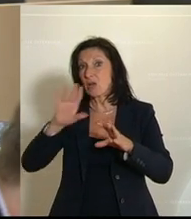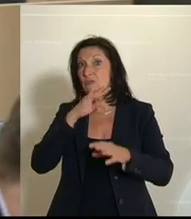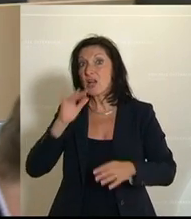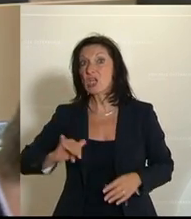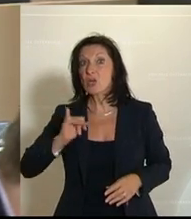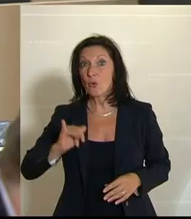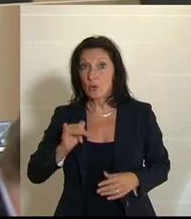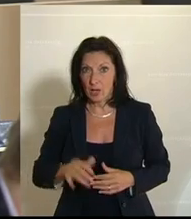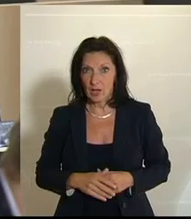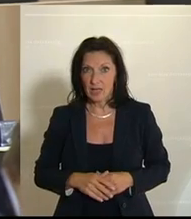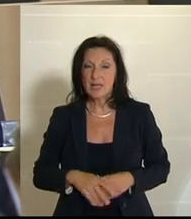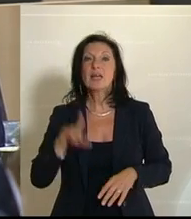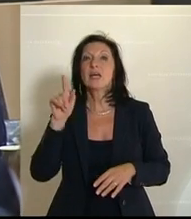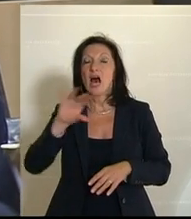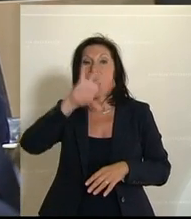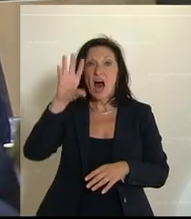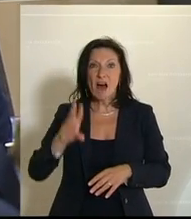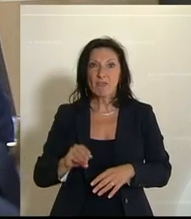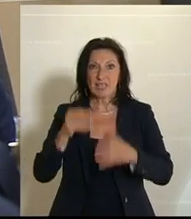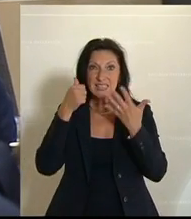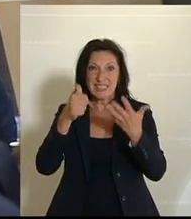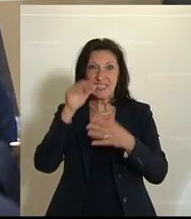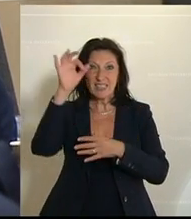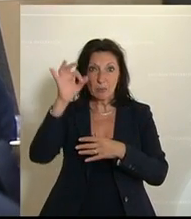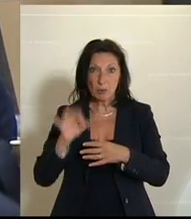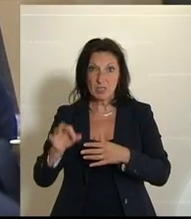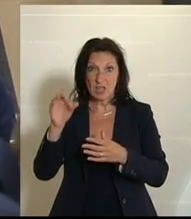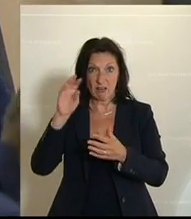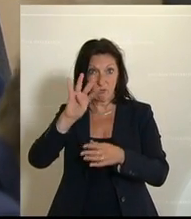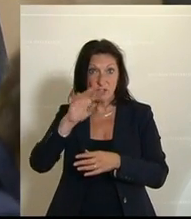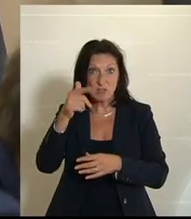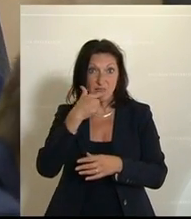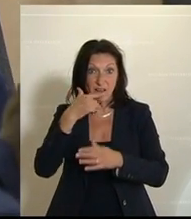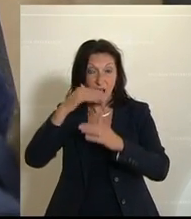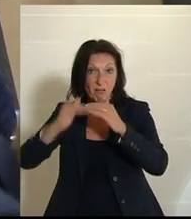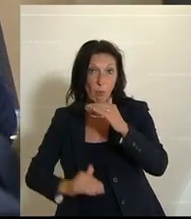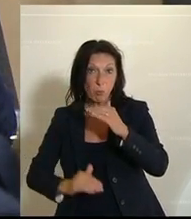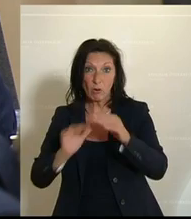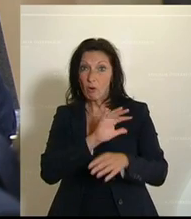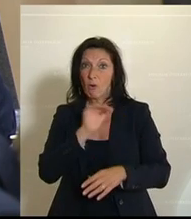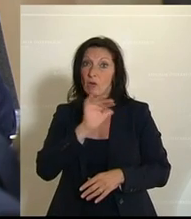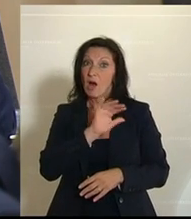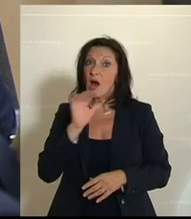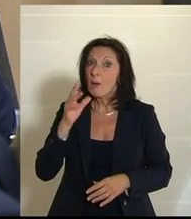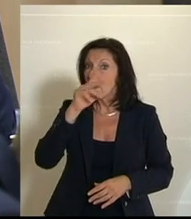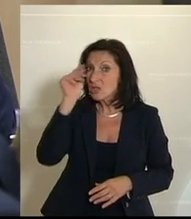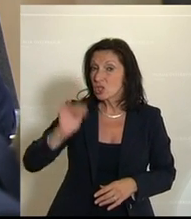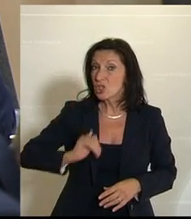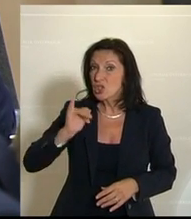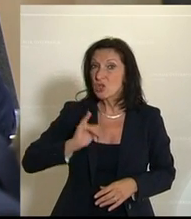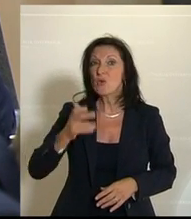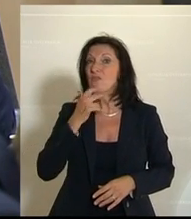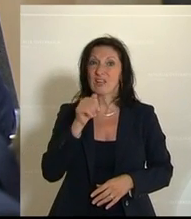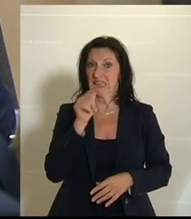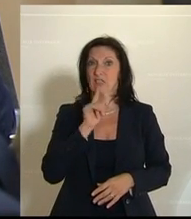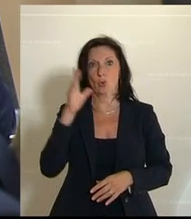der Menschen unter 24 Jahre alt sind. Und diese jungen Menschen, die wollen halt nicht nur im Dorf leben. Sie wollen nicht, dass man ihnen eine Ziege vor die